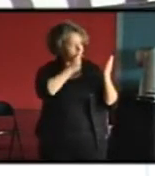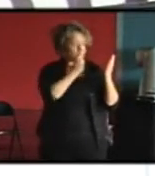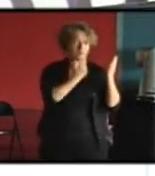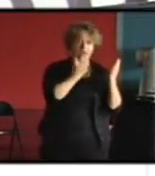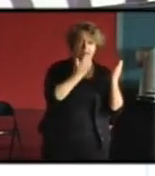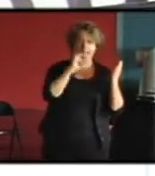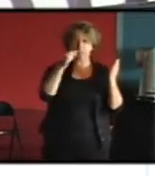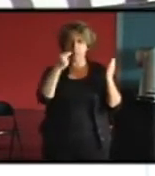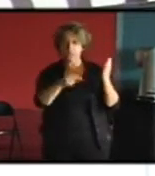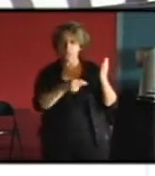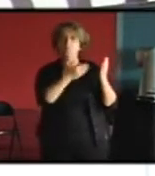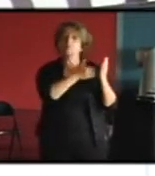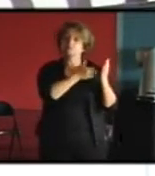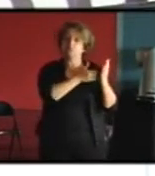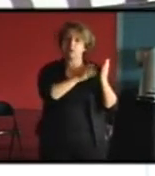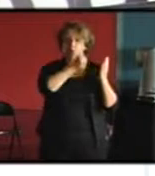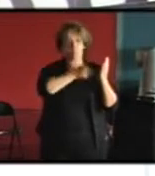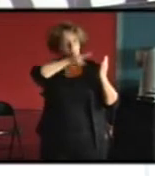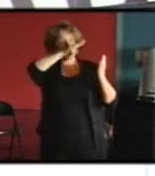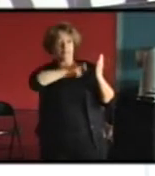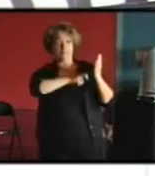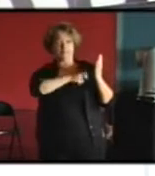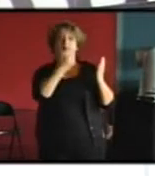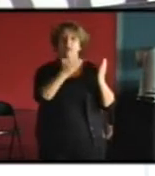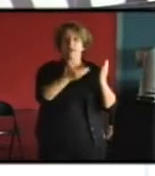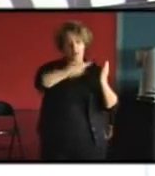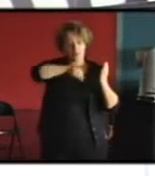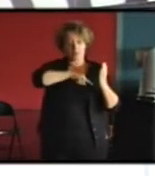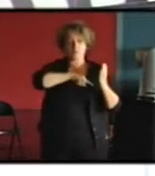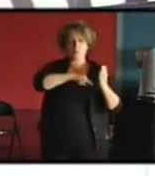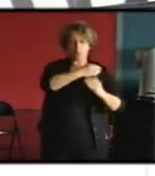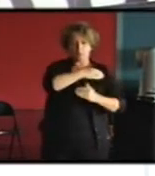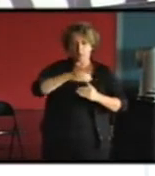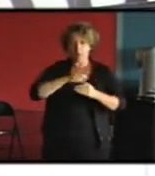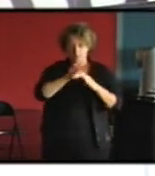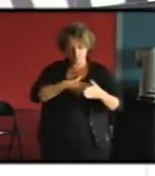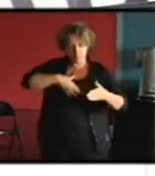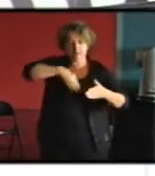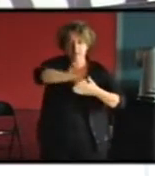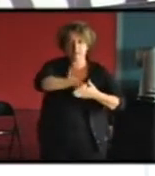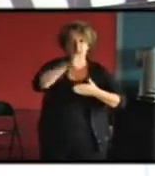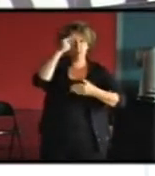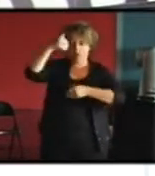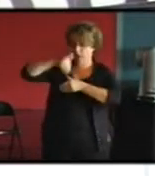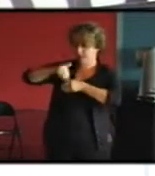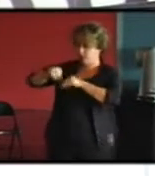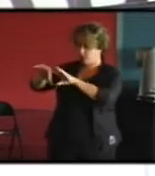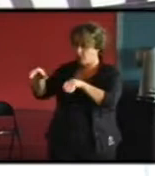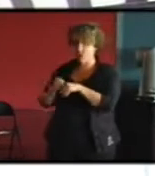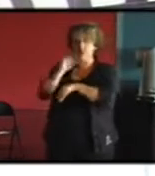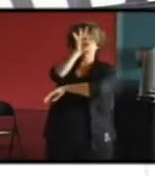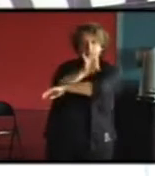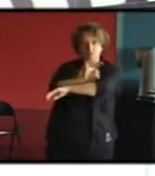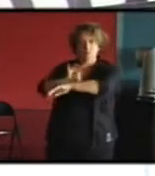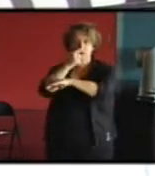est proposée donc ça je crois que c'est là que la collectivité a le plus de poids au travers de ses architectes de conseils des services qui